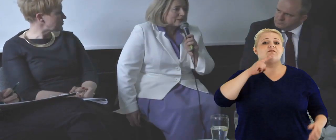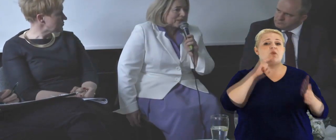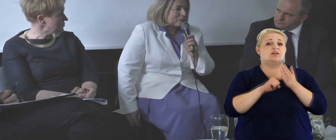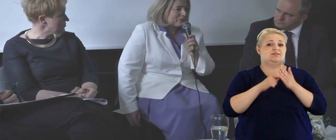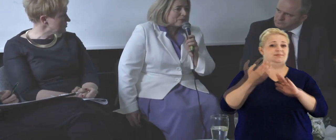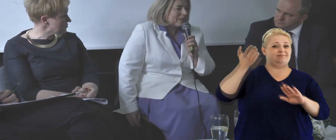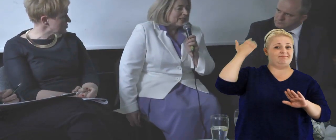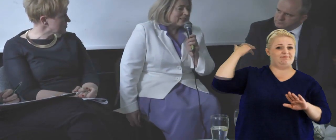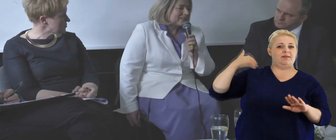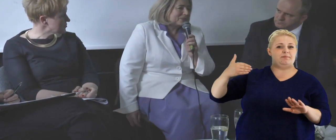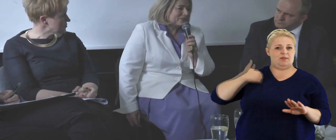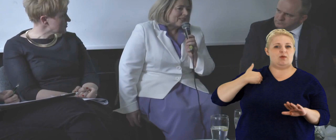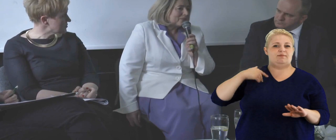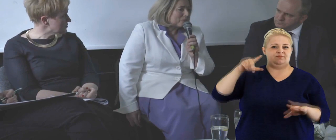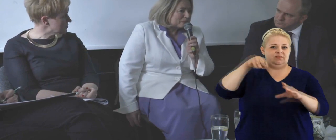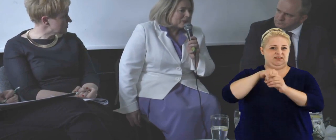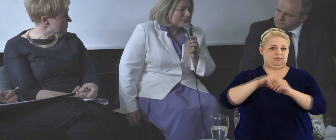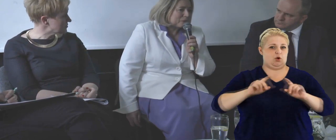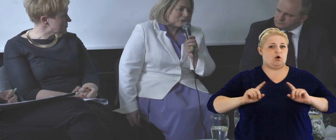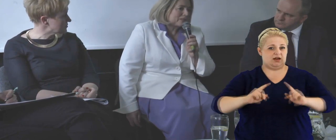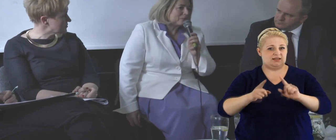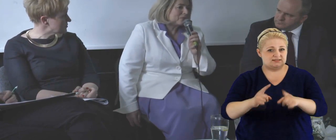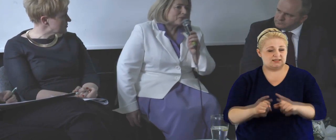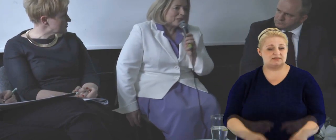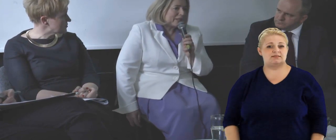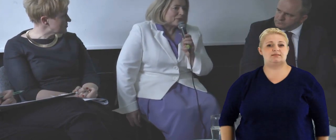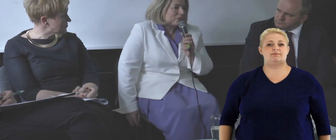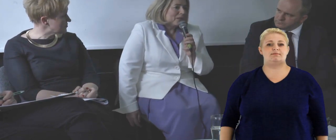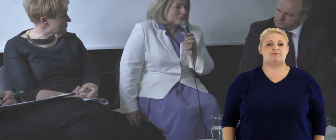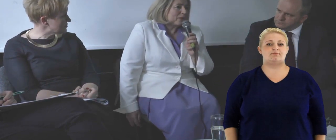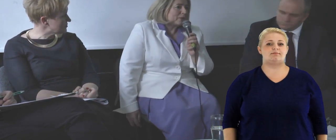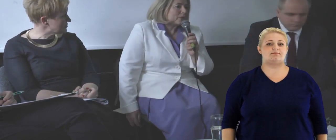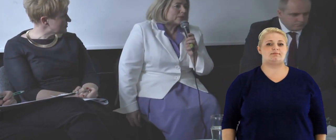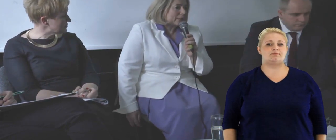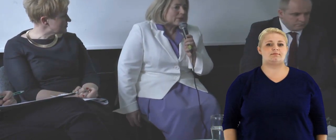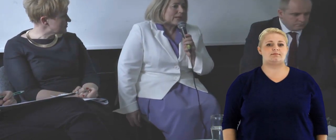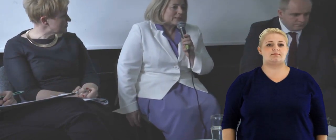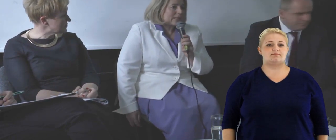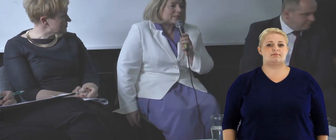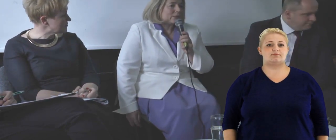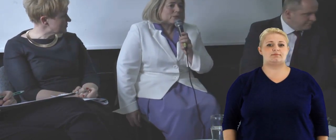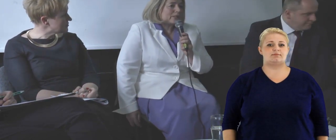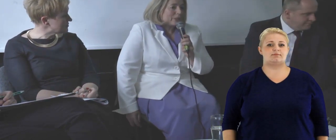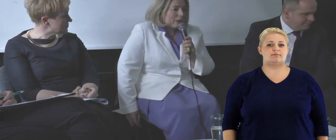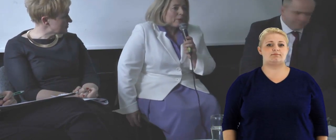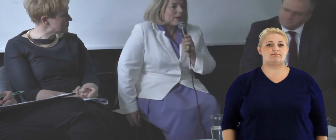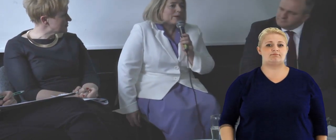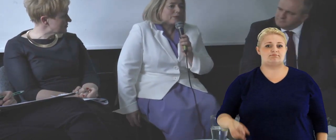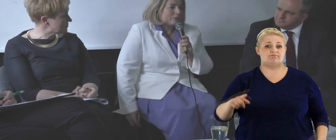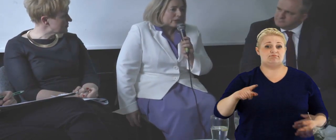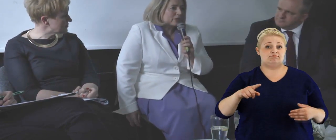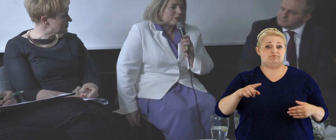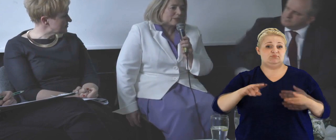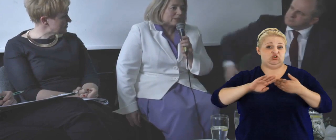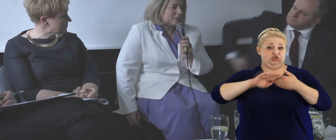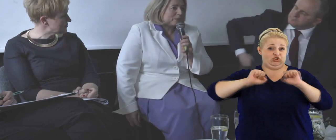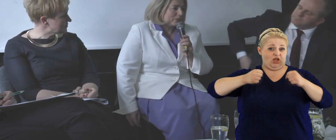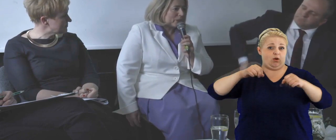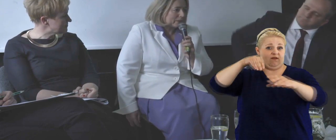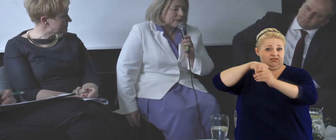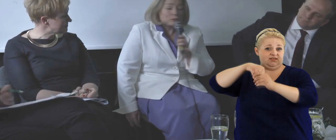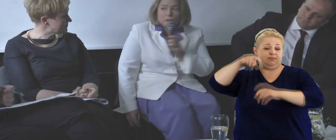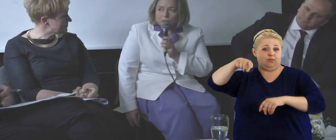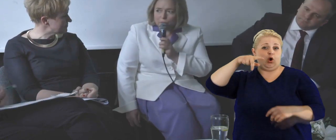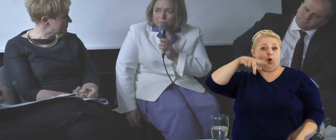właśnie, tak powiem, w poprzednim wcieleniu byłam jedną z tych organizacji, która działała właśnie między